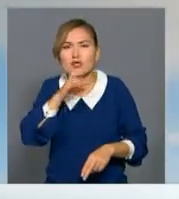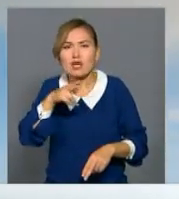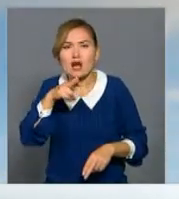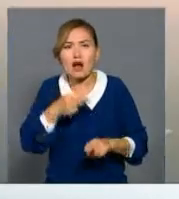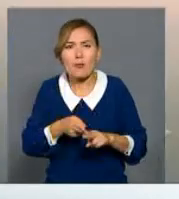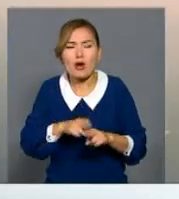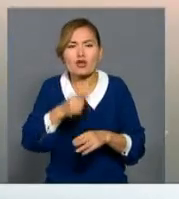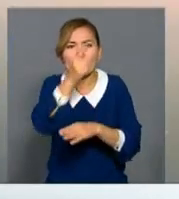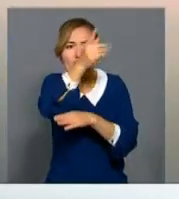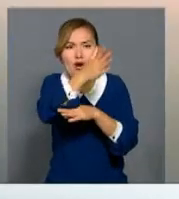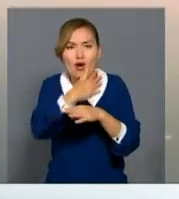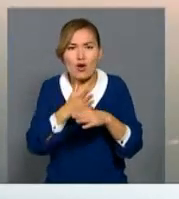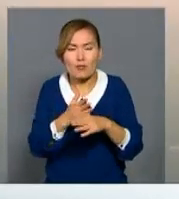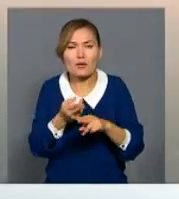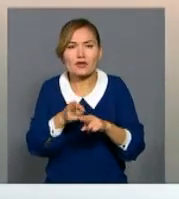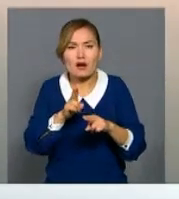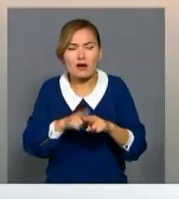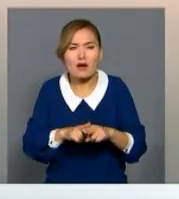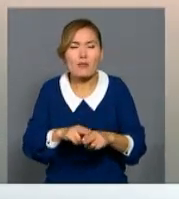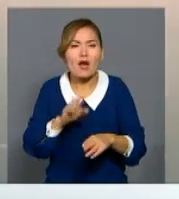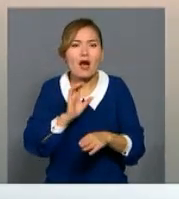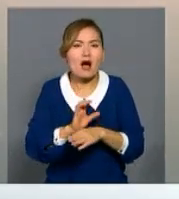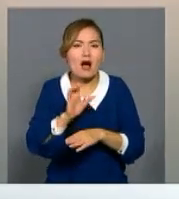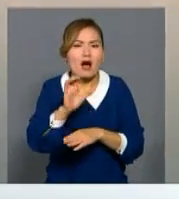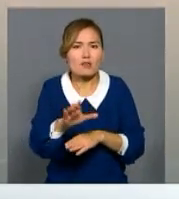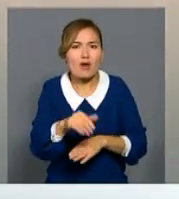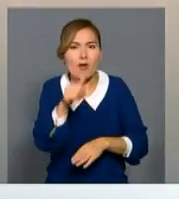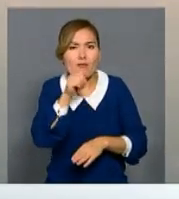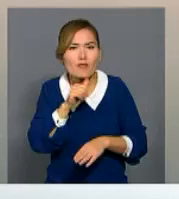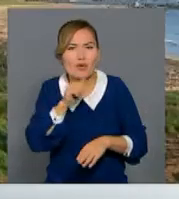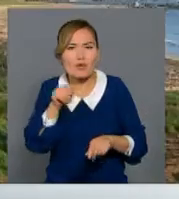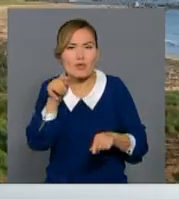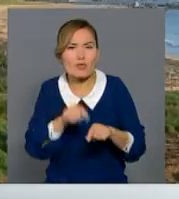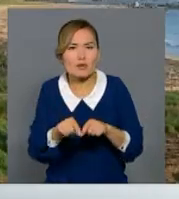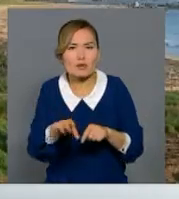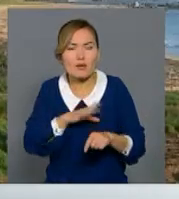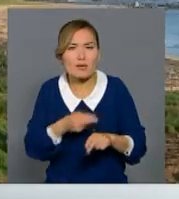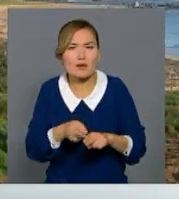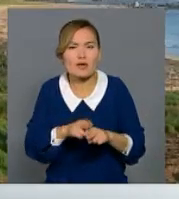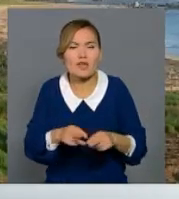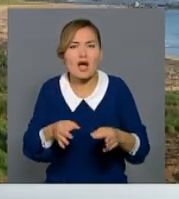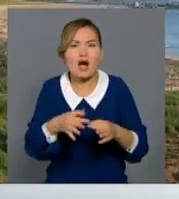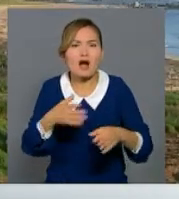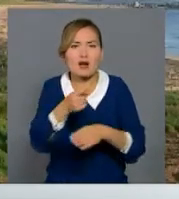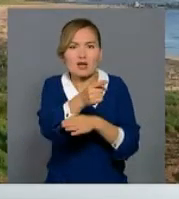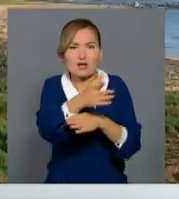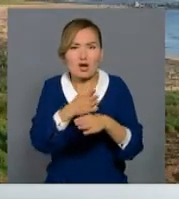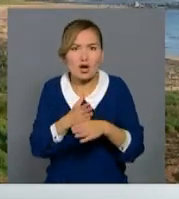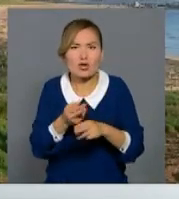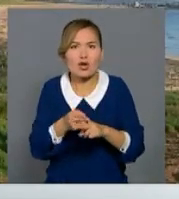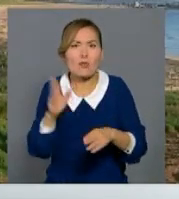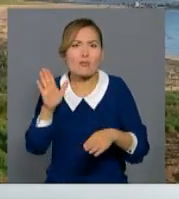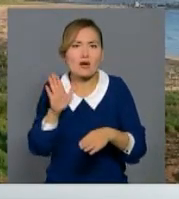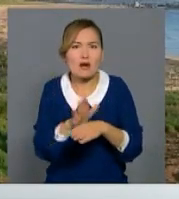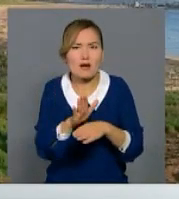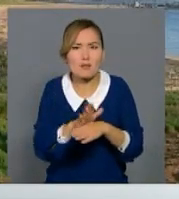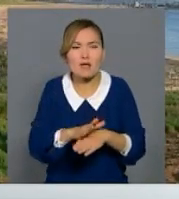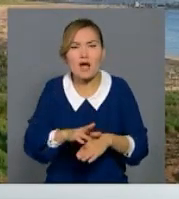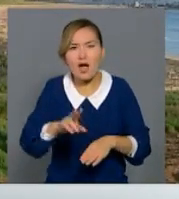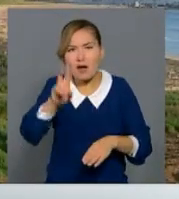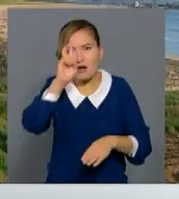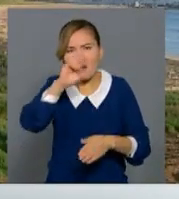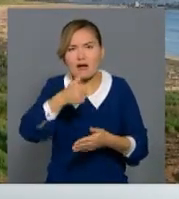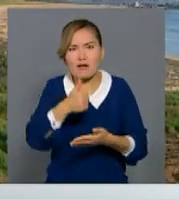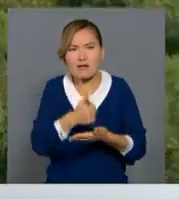сөтекті оқ тұмсығы бар құрлық аралық баллистикалық зымыранды сынақтан өткізді. Ядралық сынақ өткізу тұралы бүйріқті ел башысы